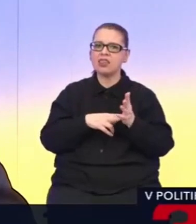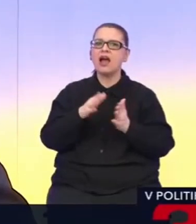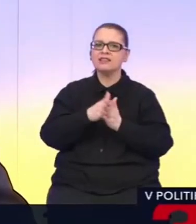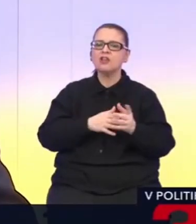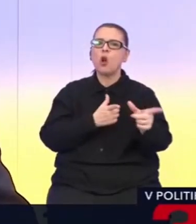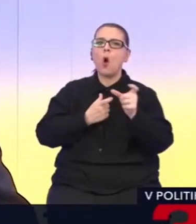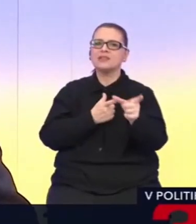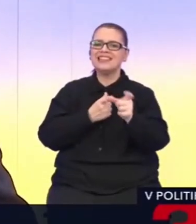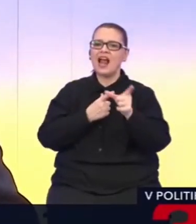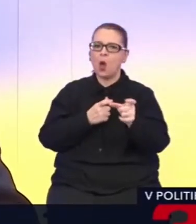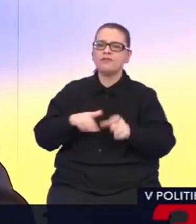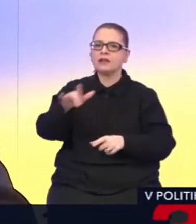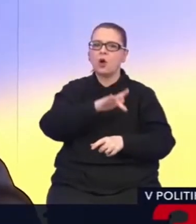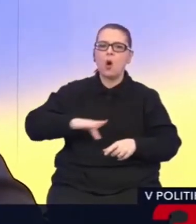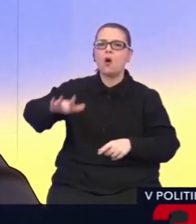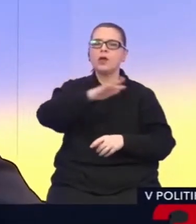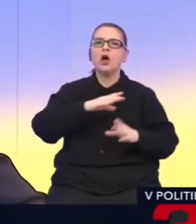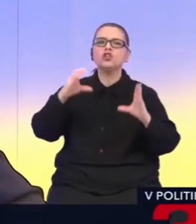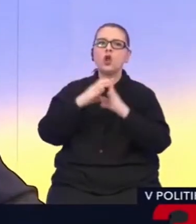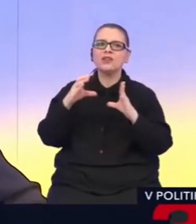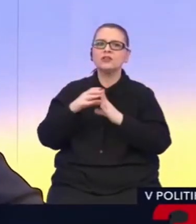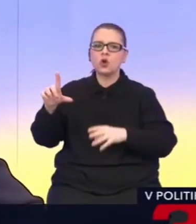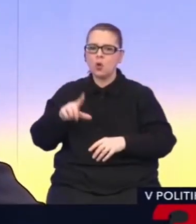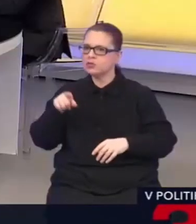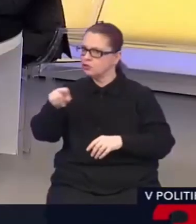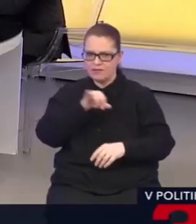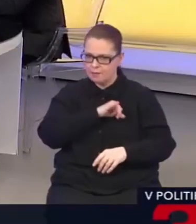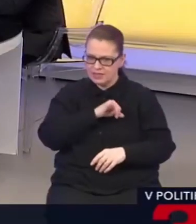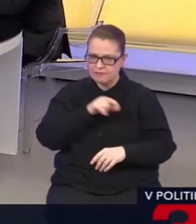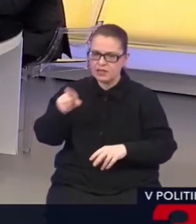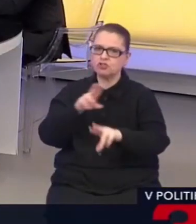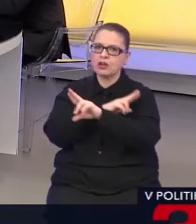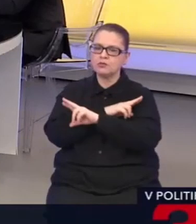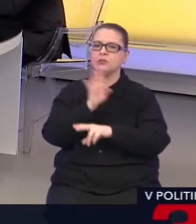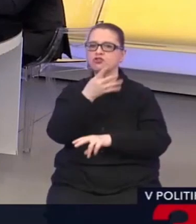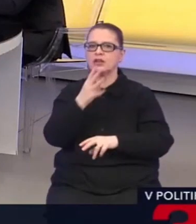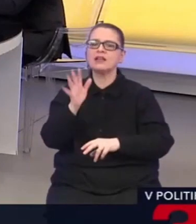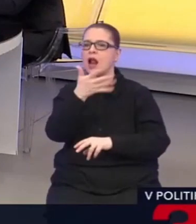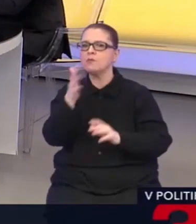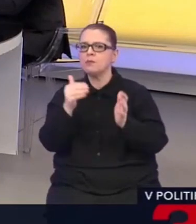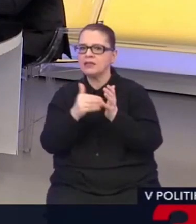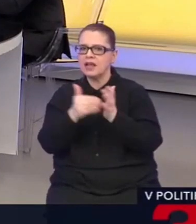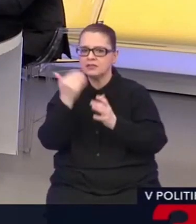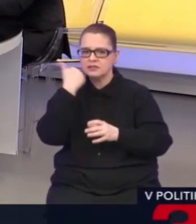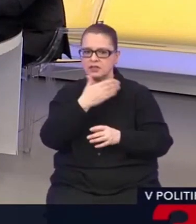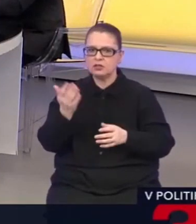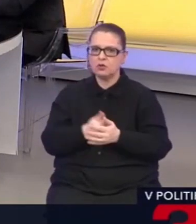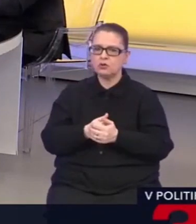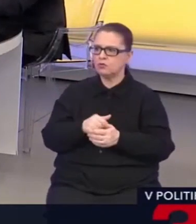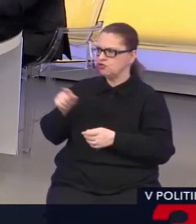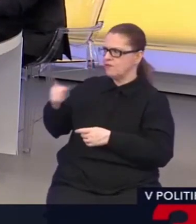ostreľovanie oblasti Donetska a Luhanská. To vám nevadilo, že tam zahynuli 14 alebo 15 tisíc civilistov? je čo sa vám nevadilo, že